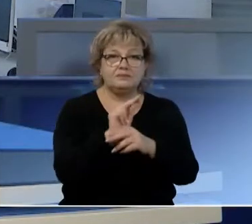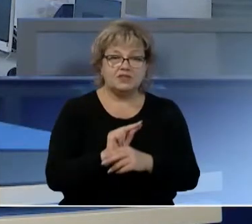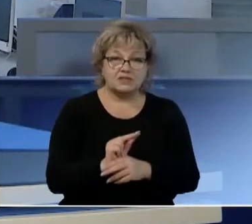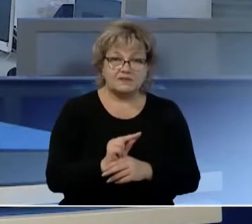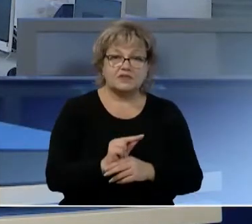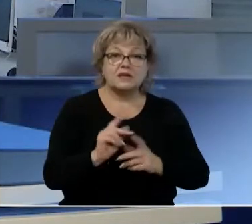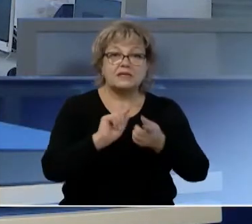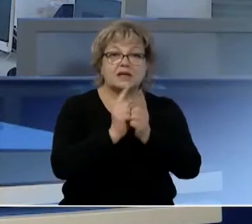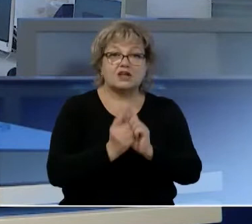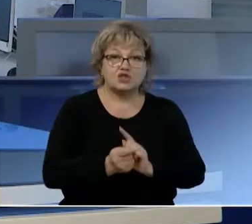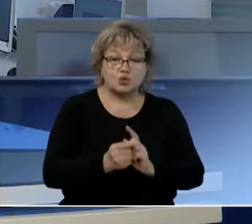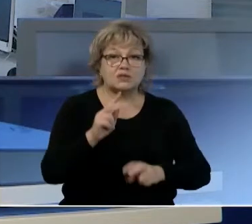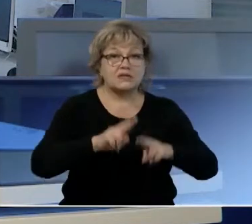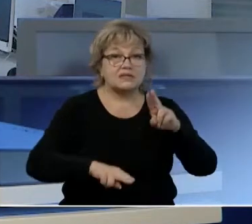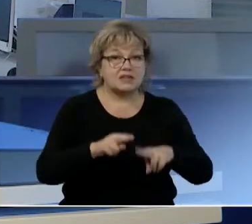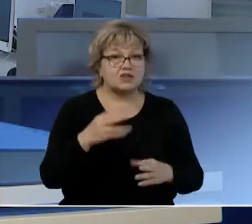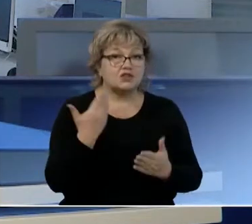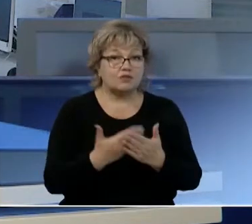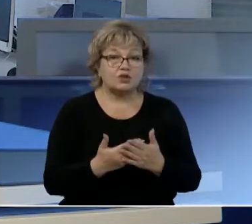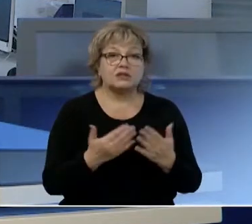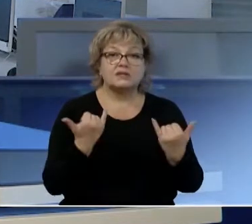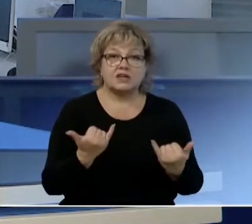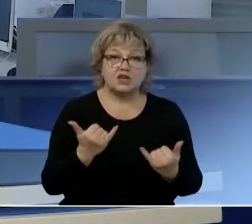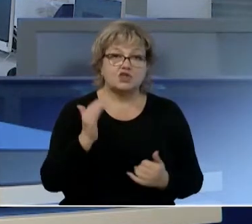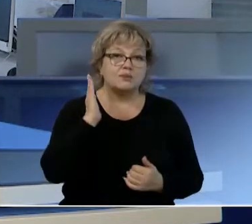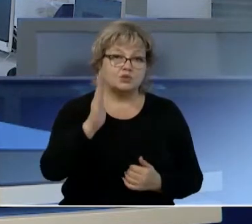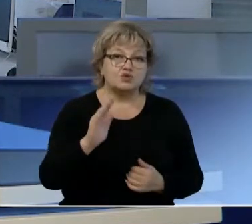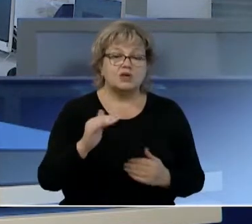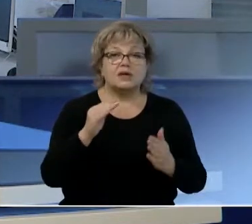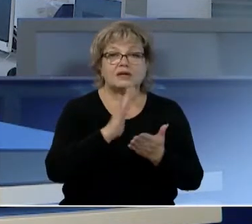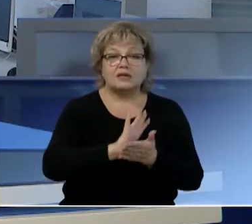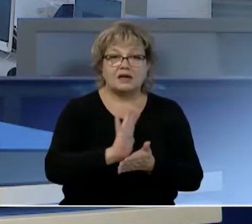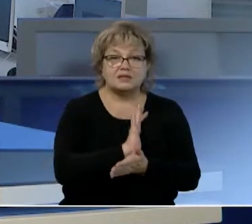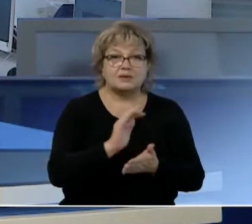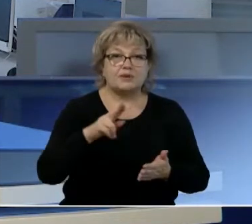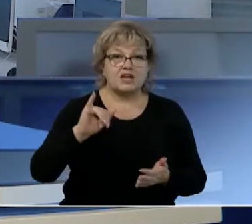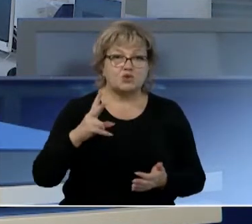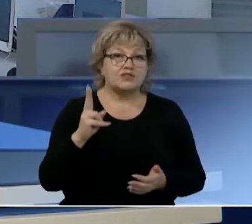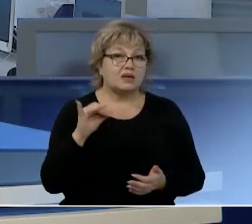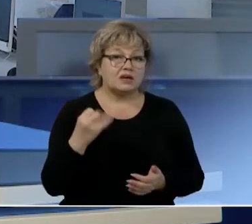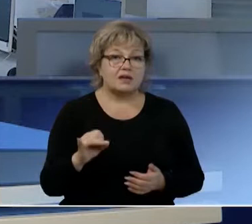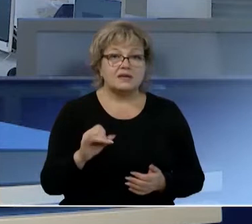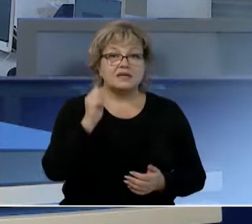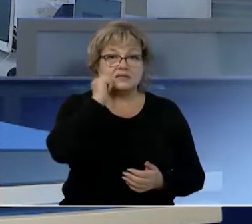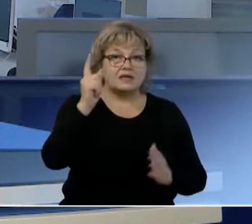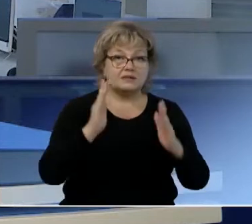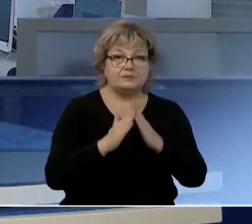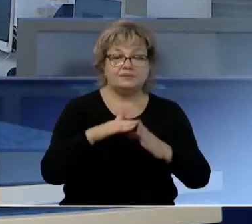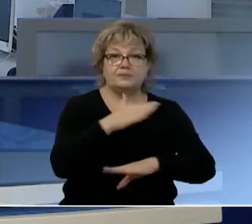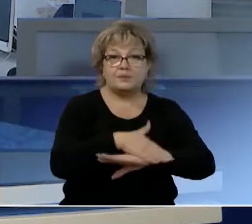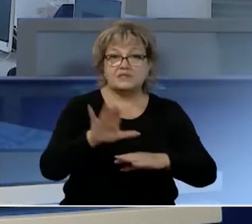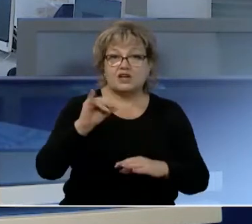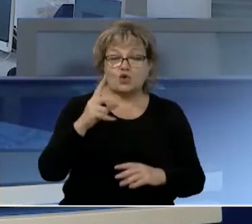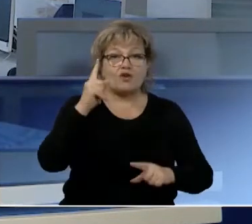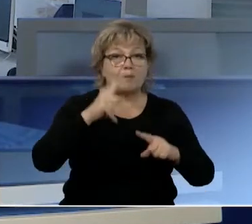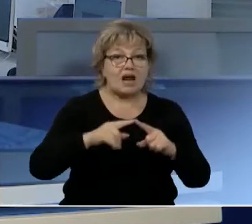Реставрация с реконструкцией и строительством. Вот настоящие и будущие редакции газеты «Приазовский край». Старинное здание на углу Большой